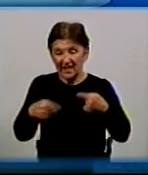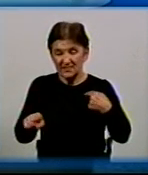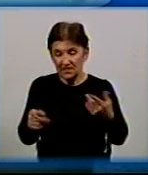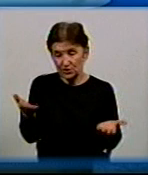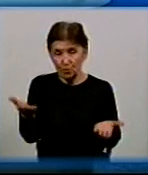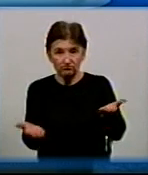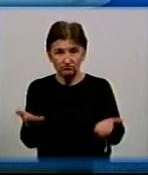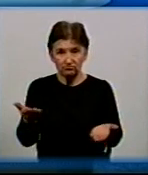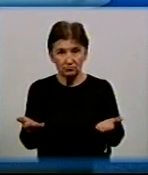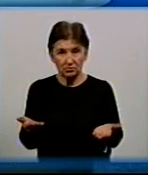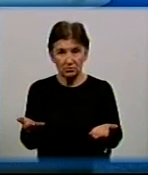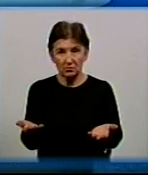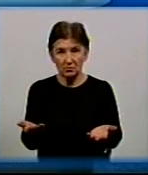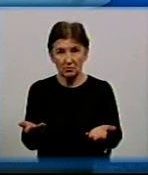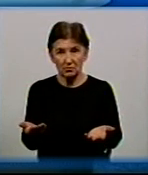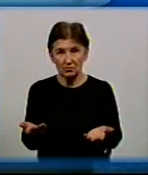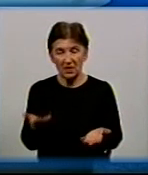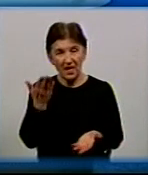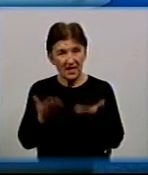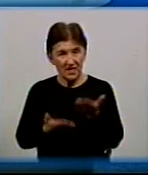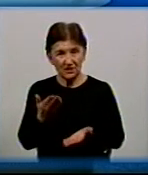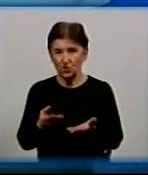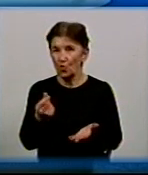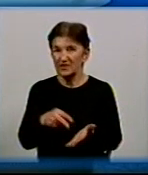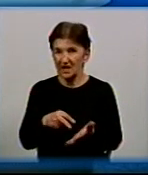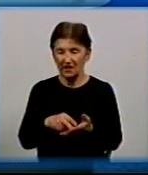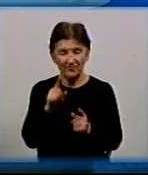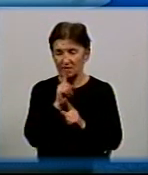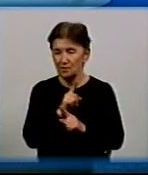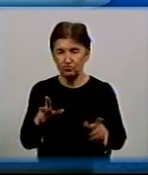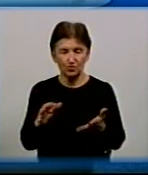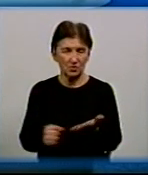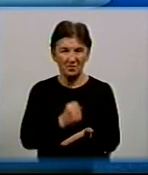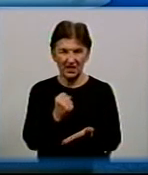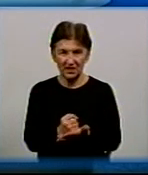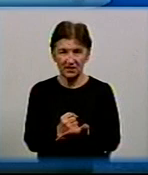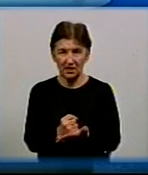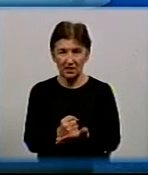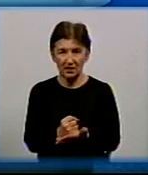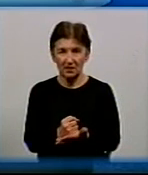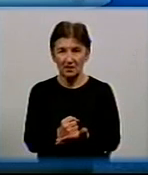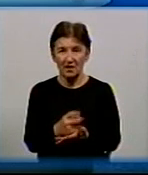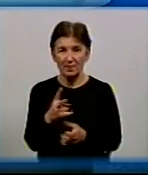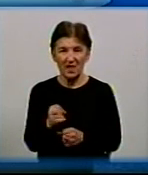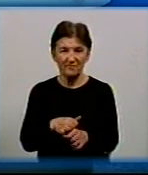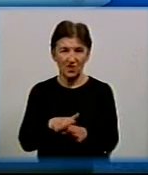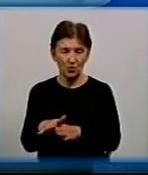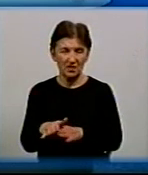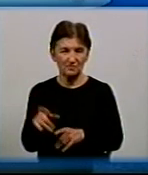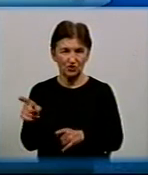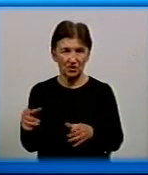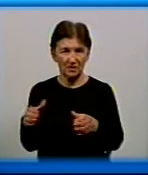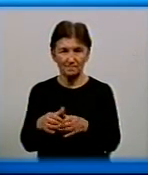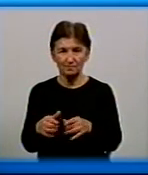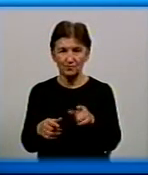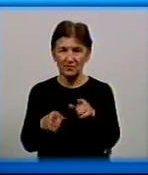міського бюджету. Тобто, якщо тарифи не будуть прийняті на розгляді виконавчого комітету. Але